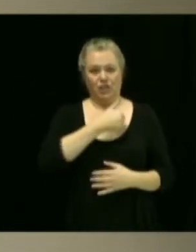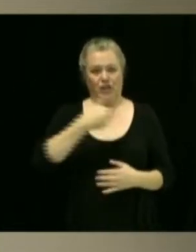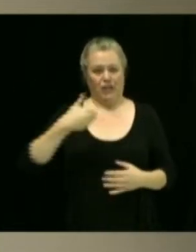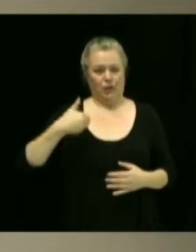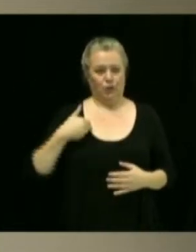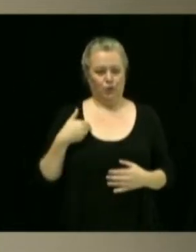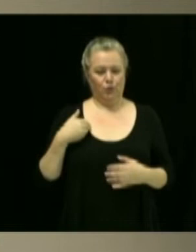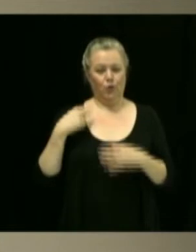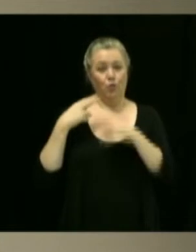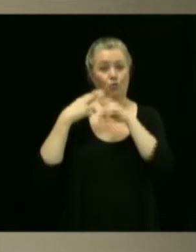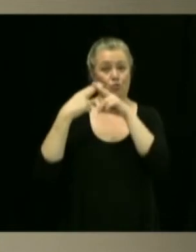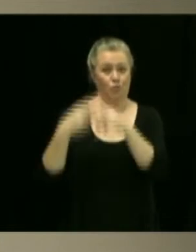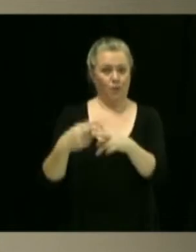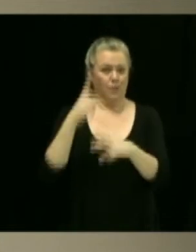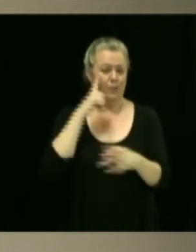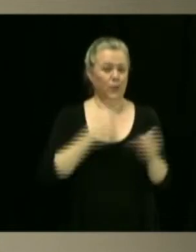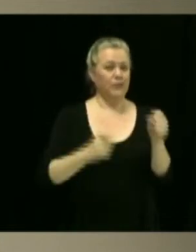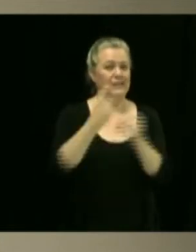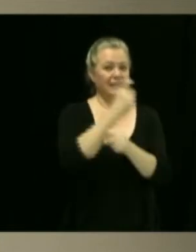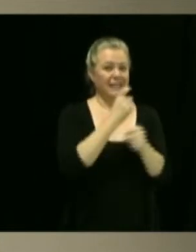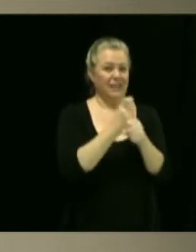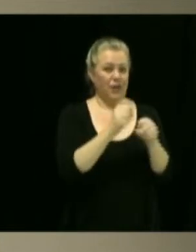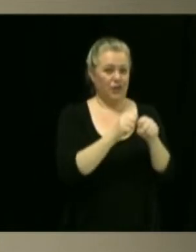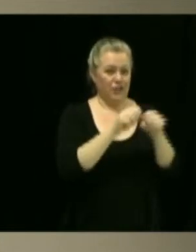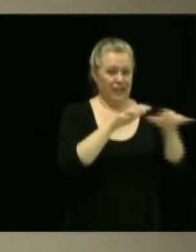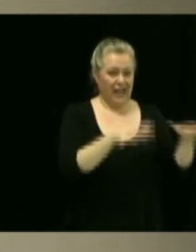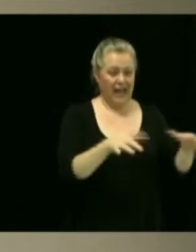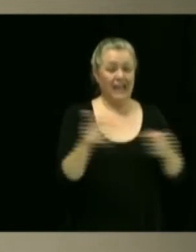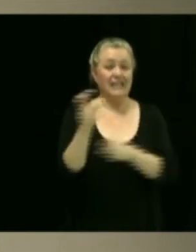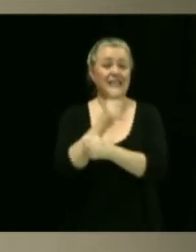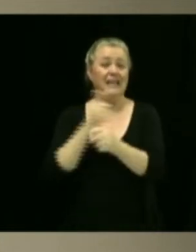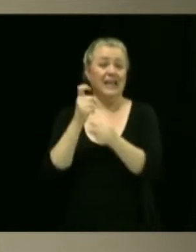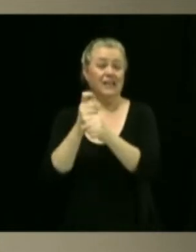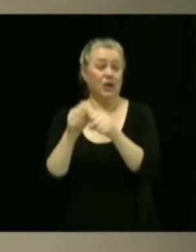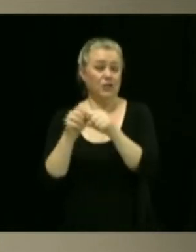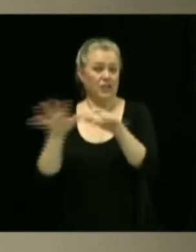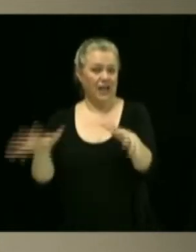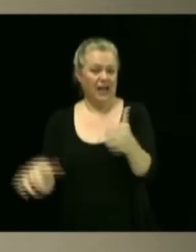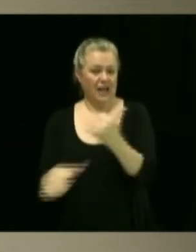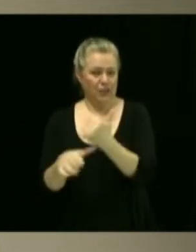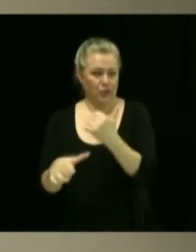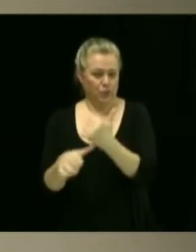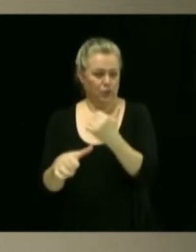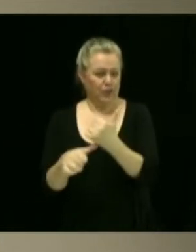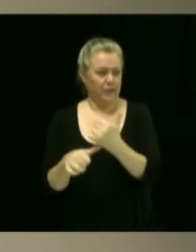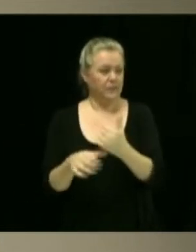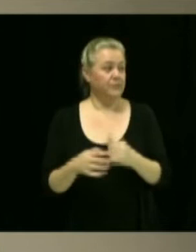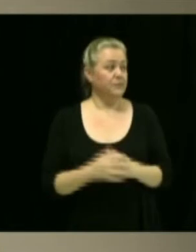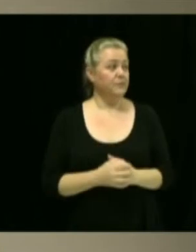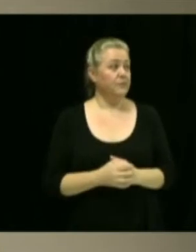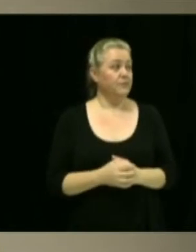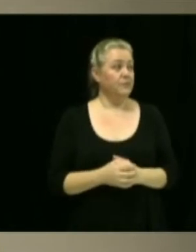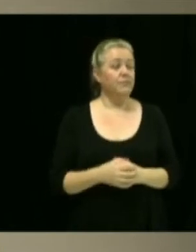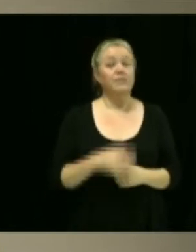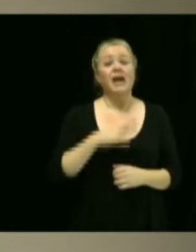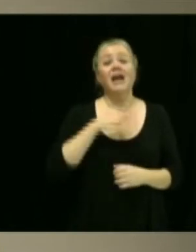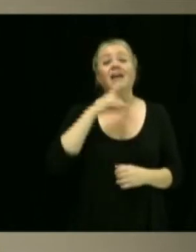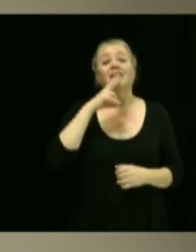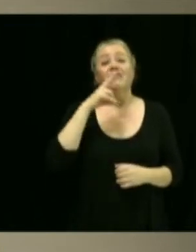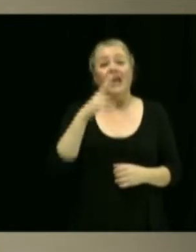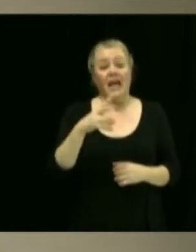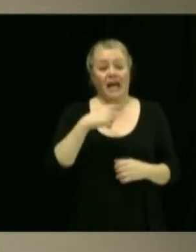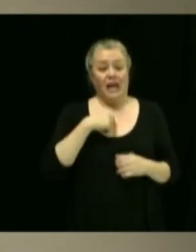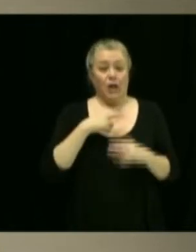postes de directeur général et de directeur général adjoint. Cela étant dit, avant de procéder à ces nominations, je tiens tout de même à faire